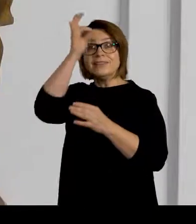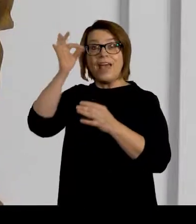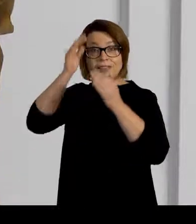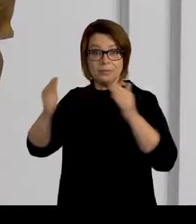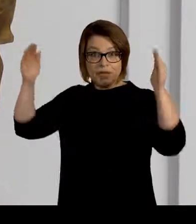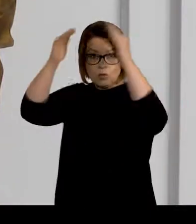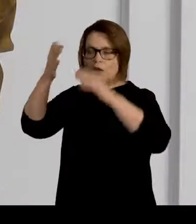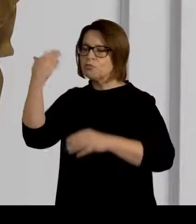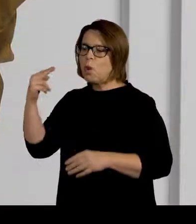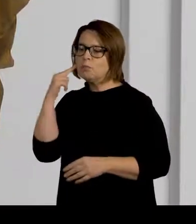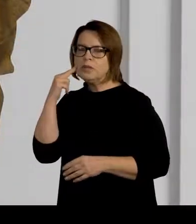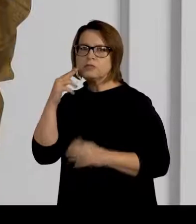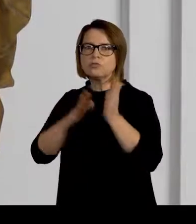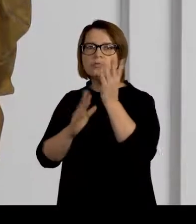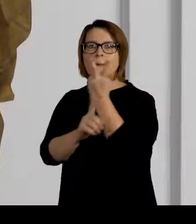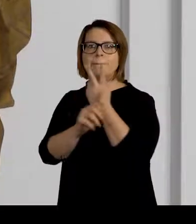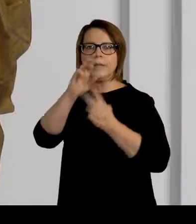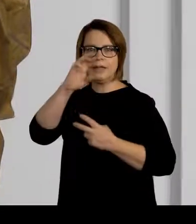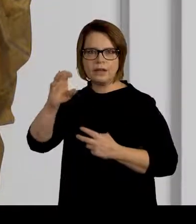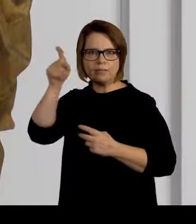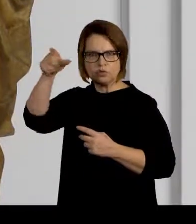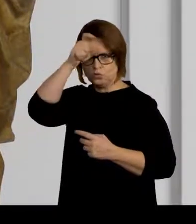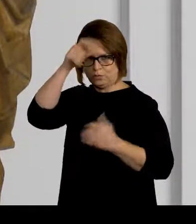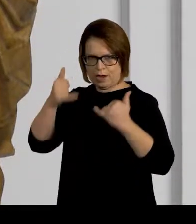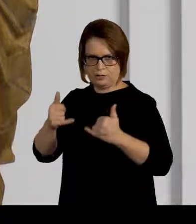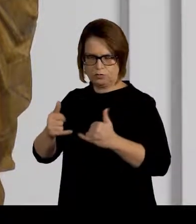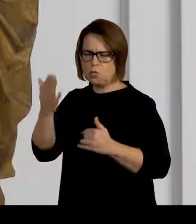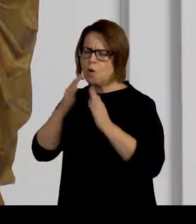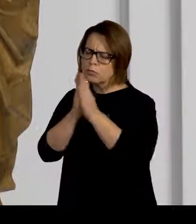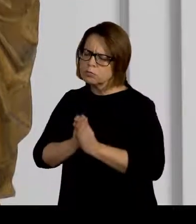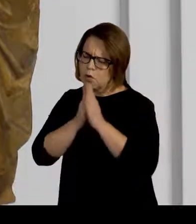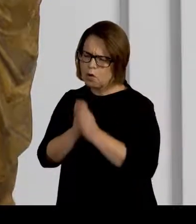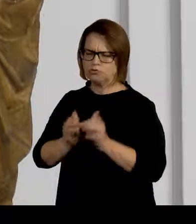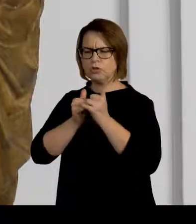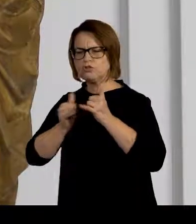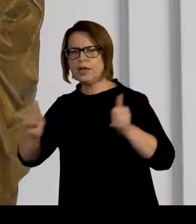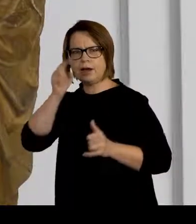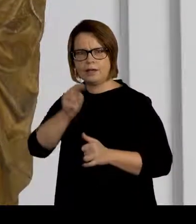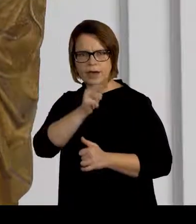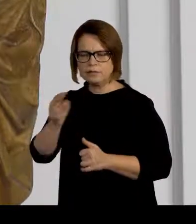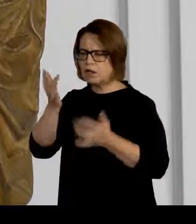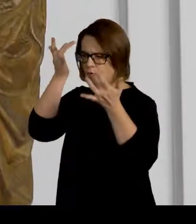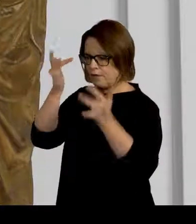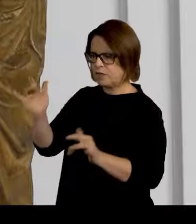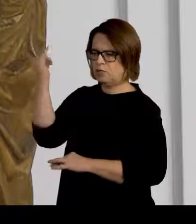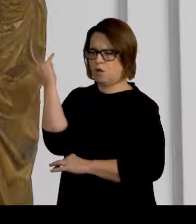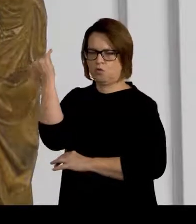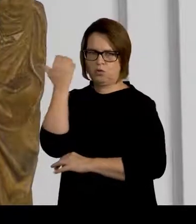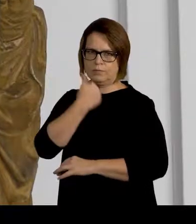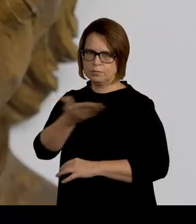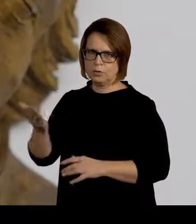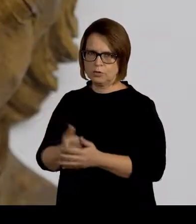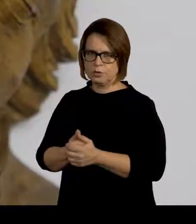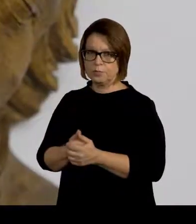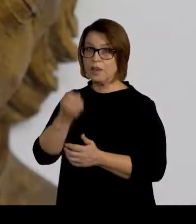Mikuláš bol biskupom v Míre, v dnešnom Turecku. Bol mimoriadne zbožný, horlivo šírol kresťanstvo a venoval sa chudobným.